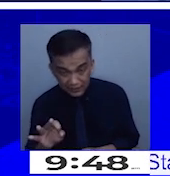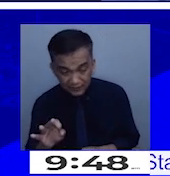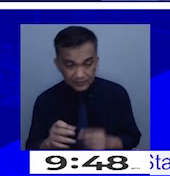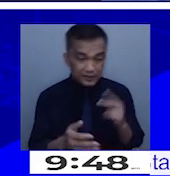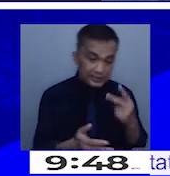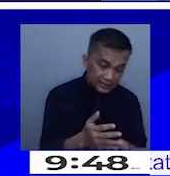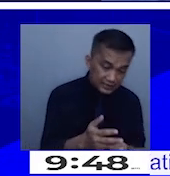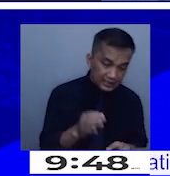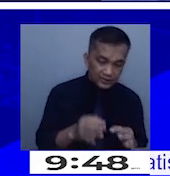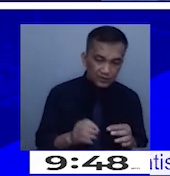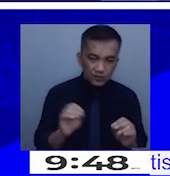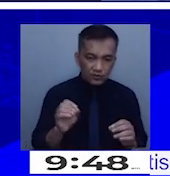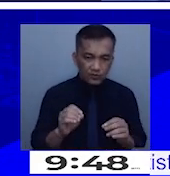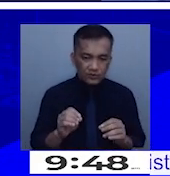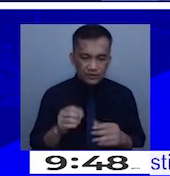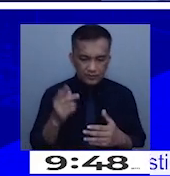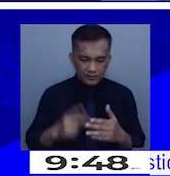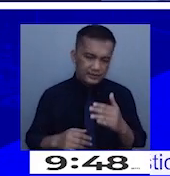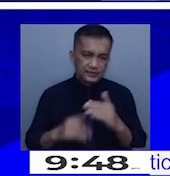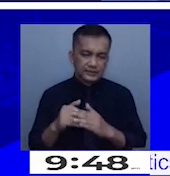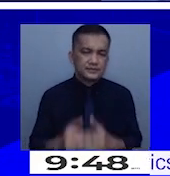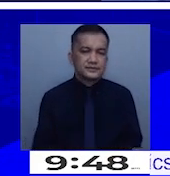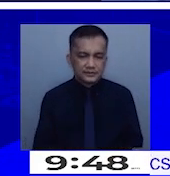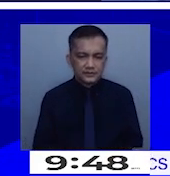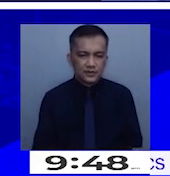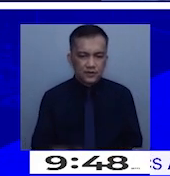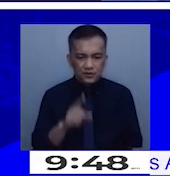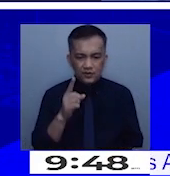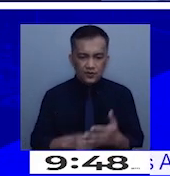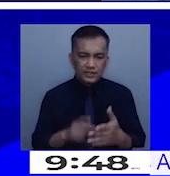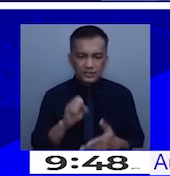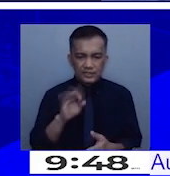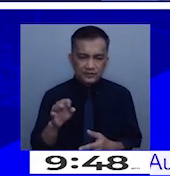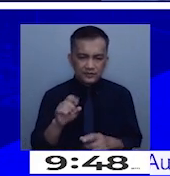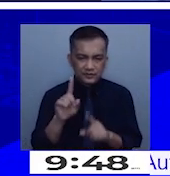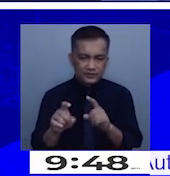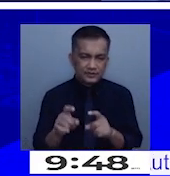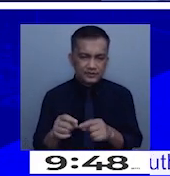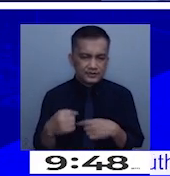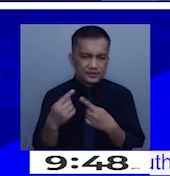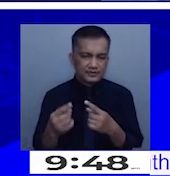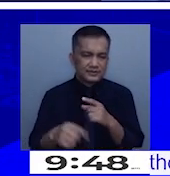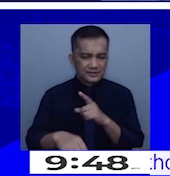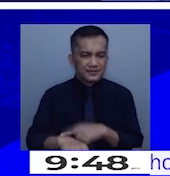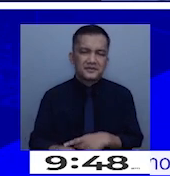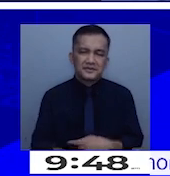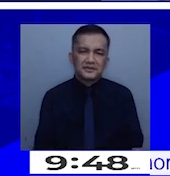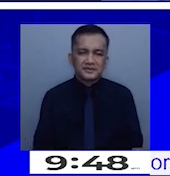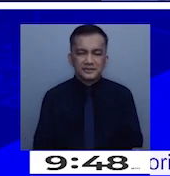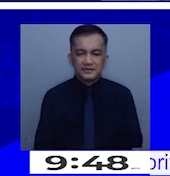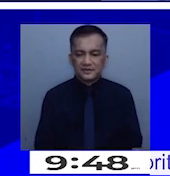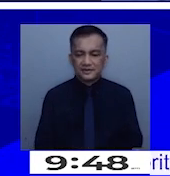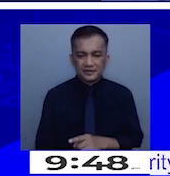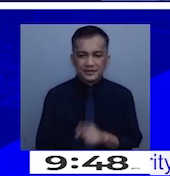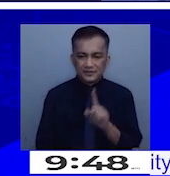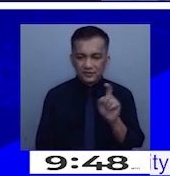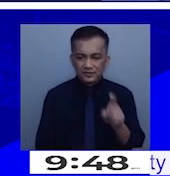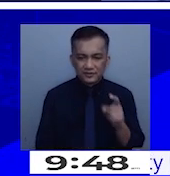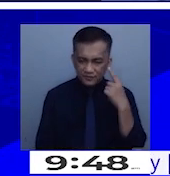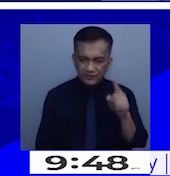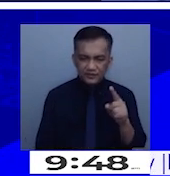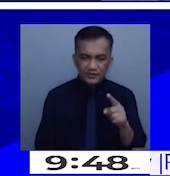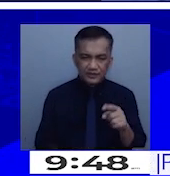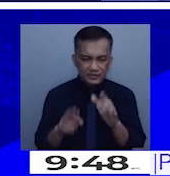kung wala yung price cap, yung mga what if questions at it would take some time. And this is a question for researchers